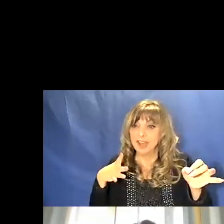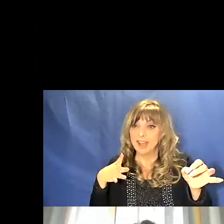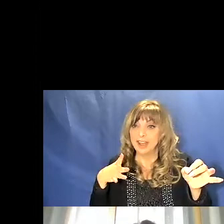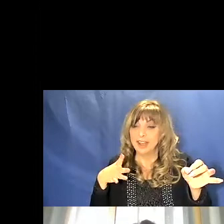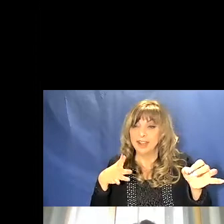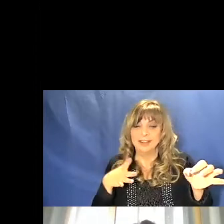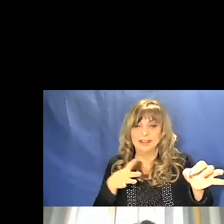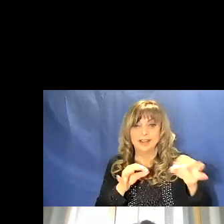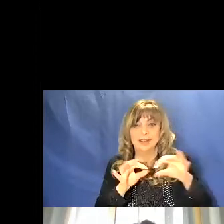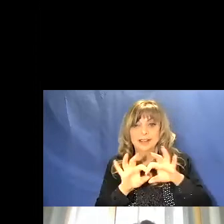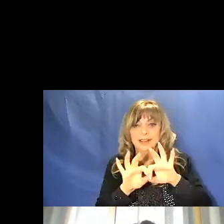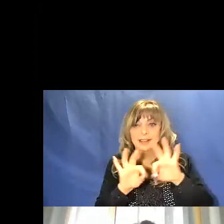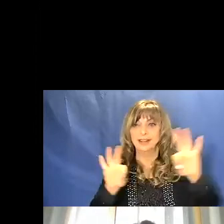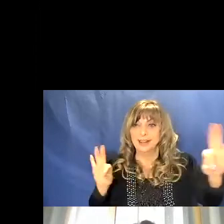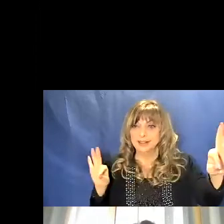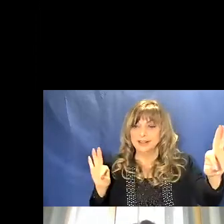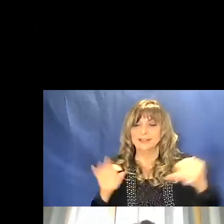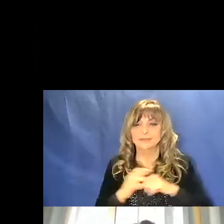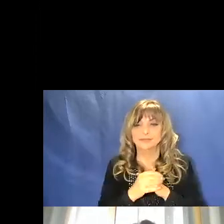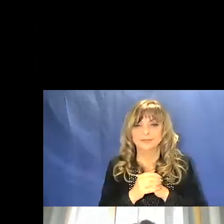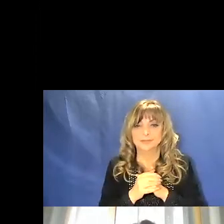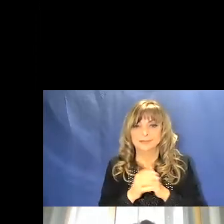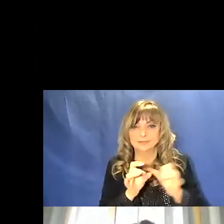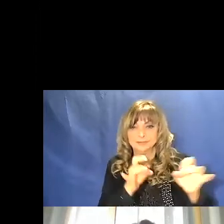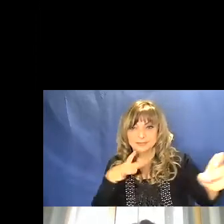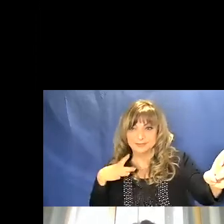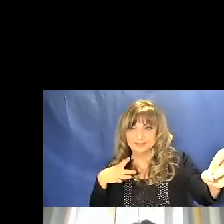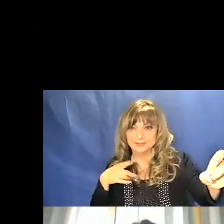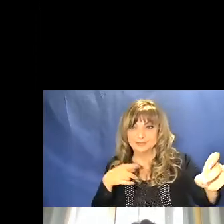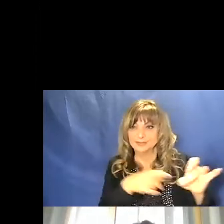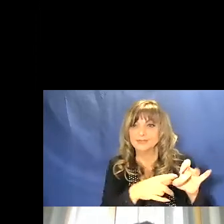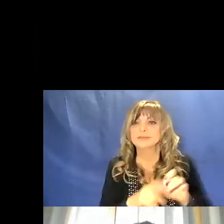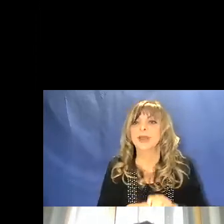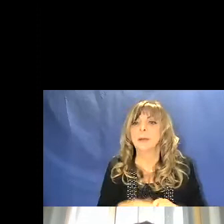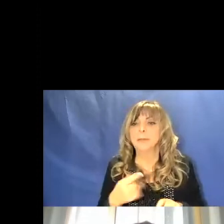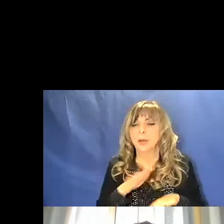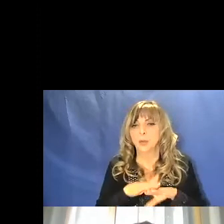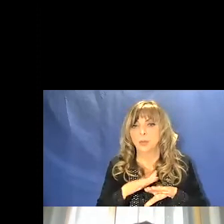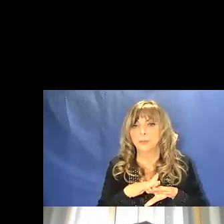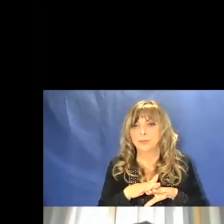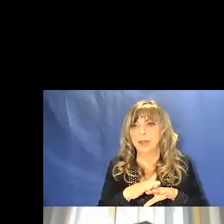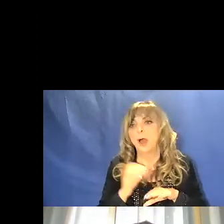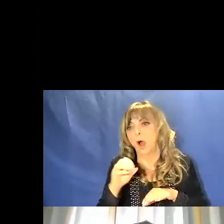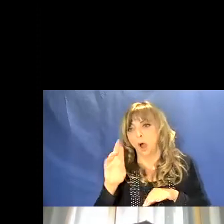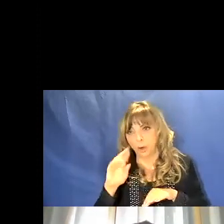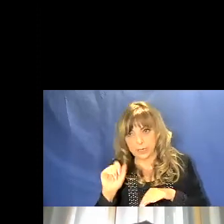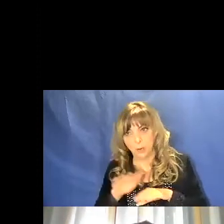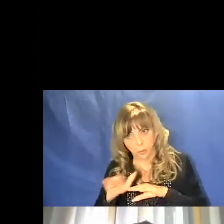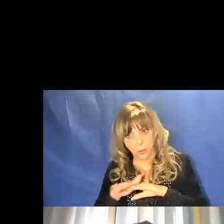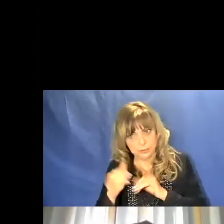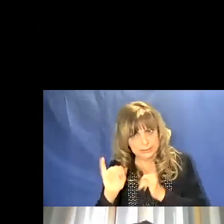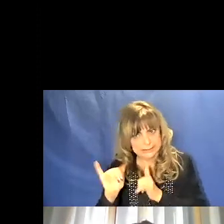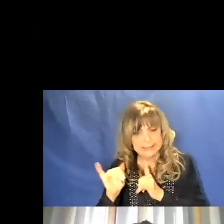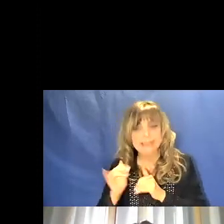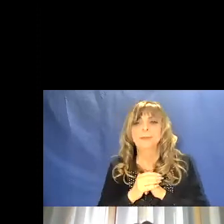nelle armi. Ma oltre ad utilizzare questo materiale l'ocra